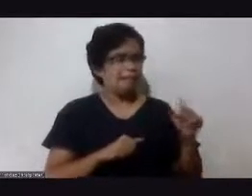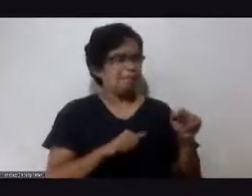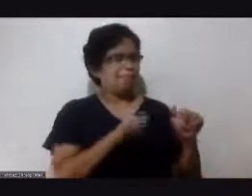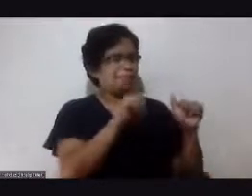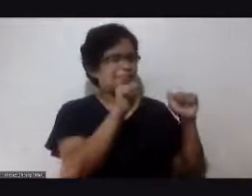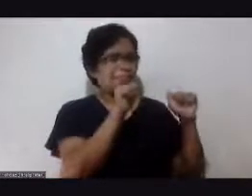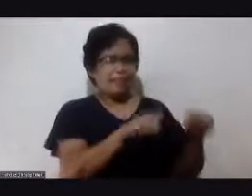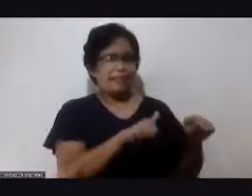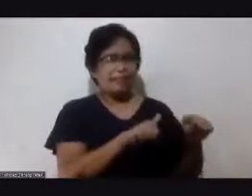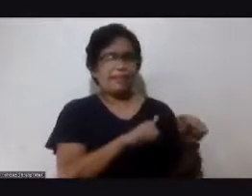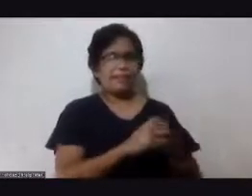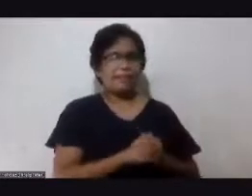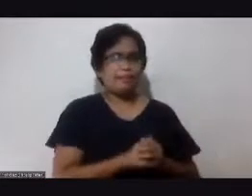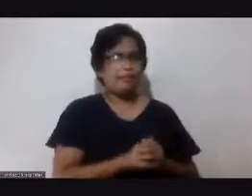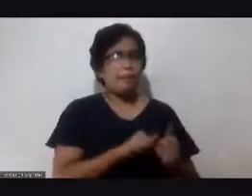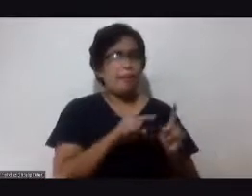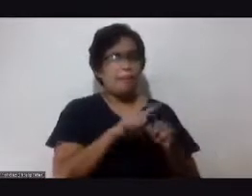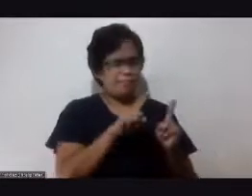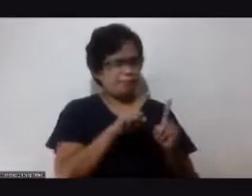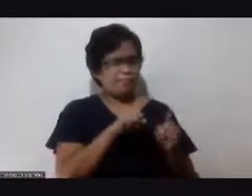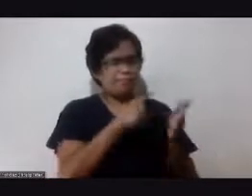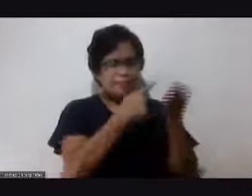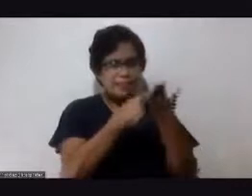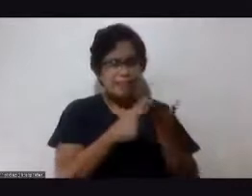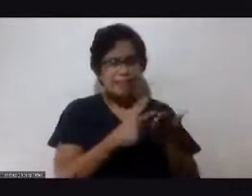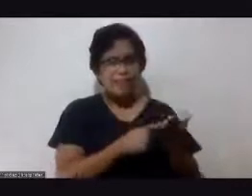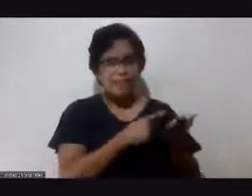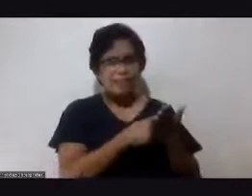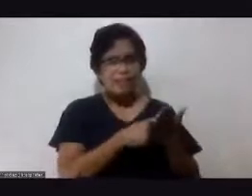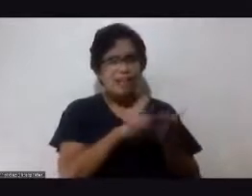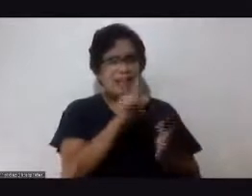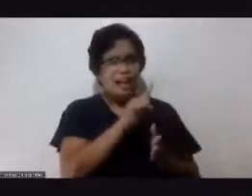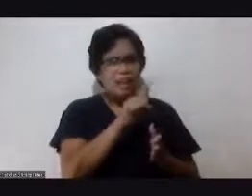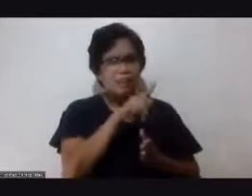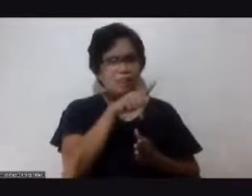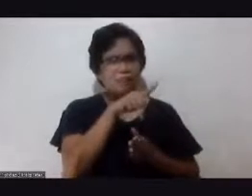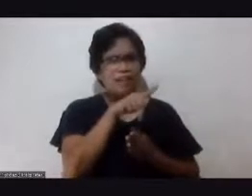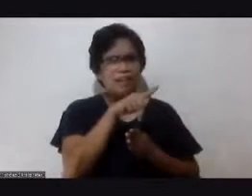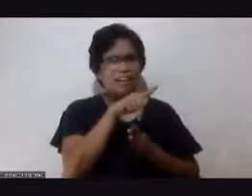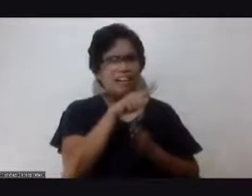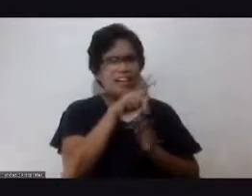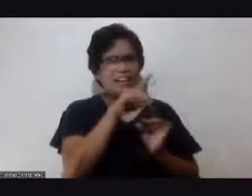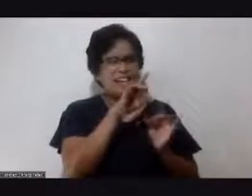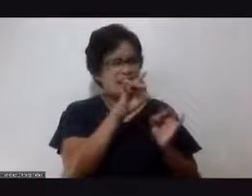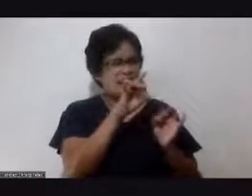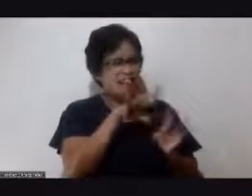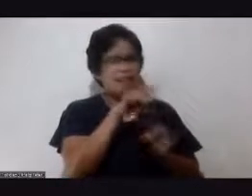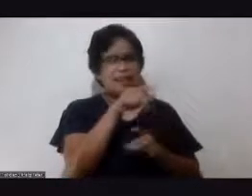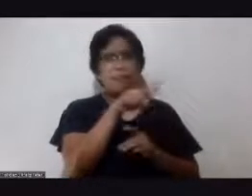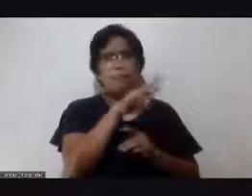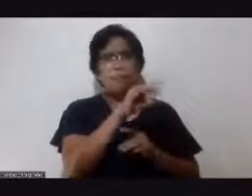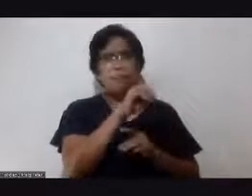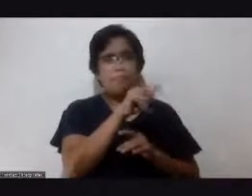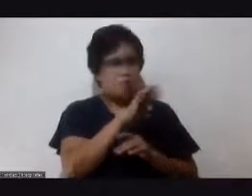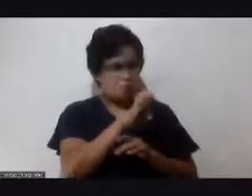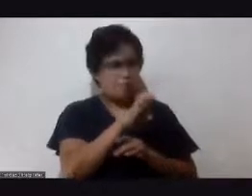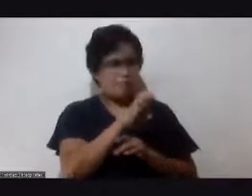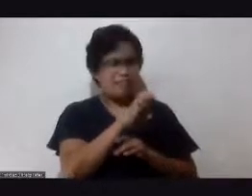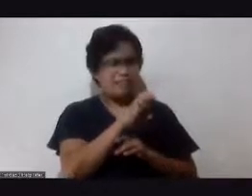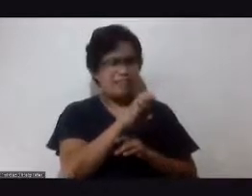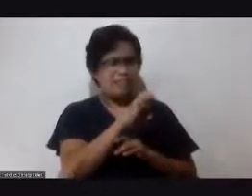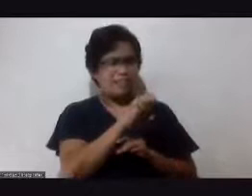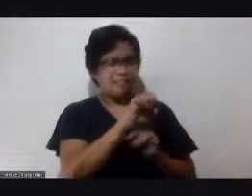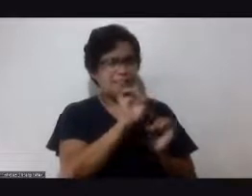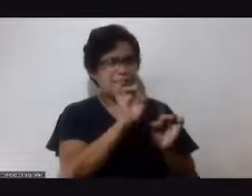Brother Benson Pero tukuyin natin yung mga prone yung mga nalalapit sila sa kanila mga